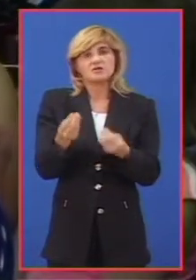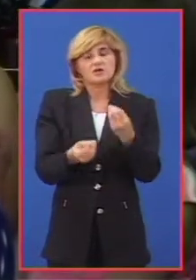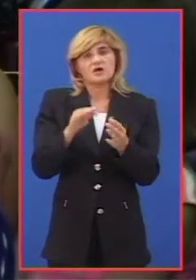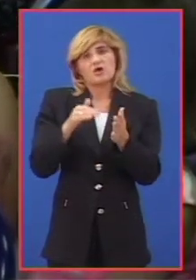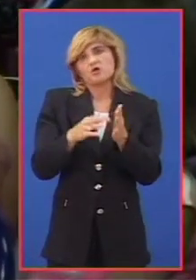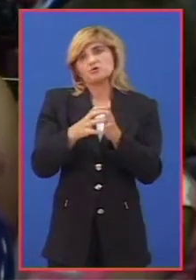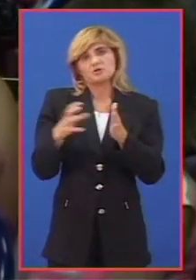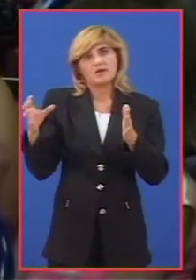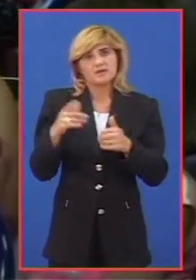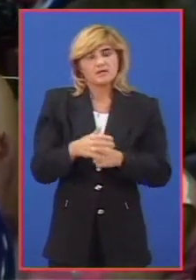igrališta i još mnogo toga.